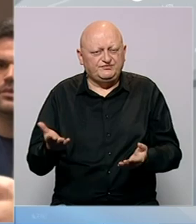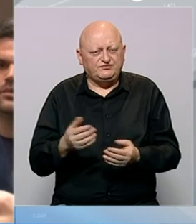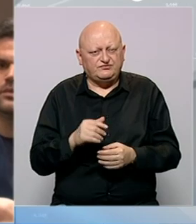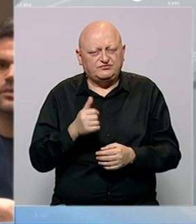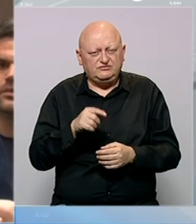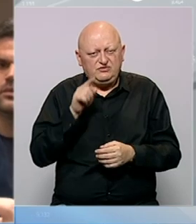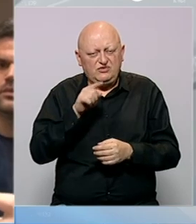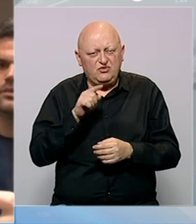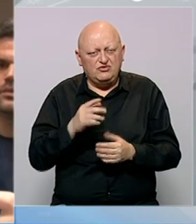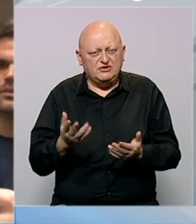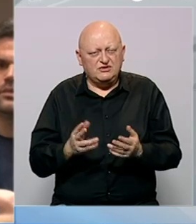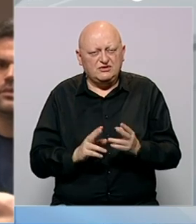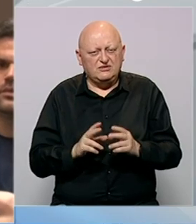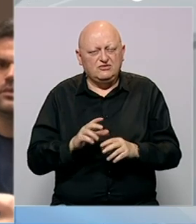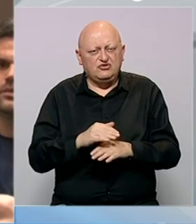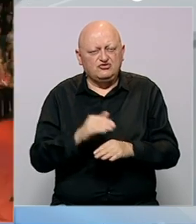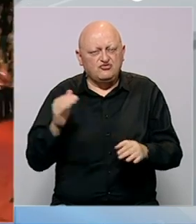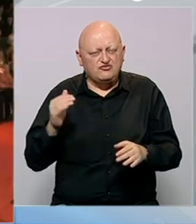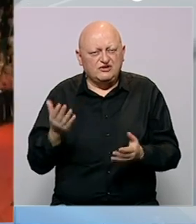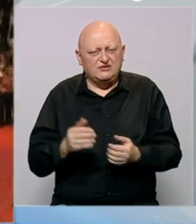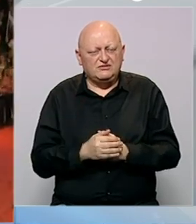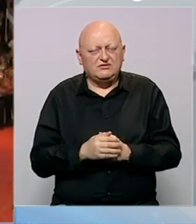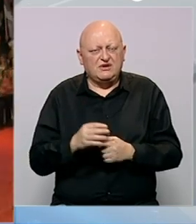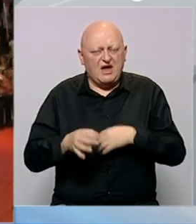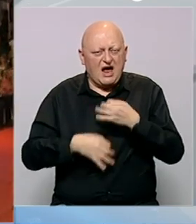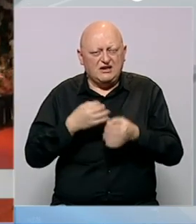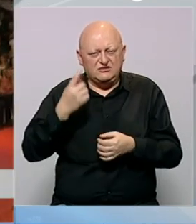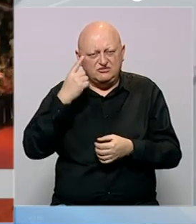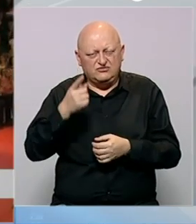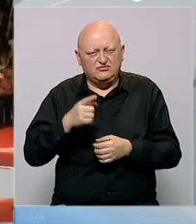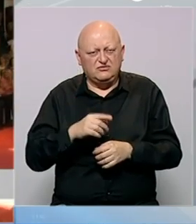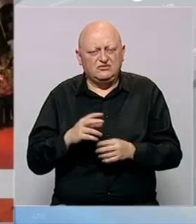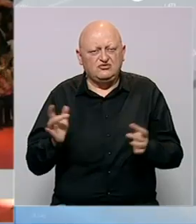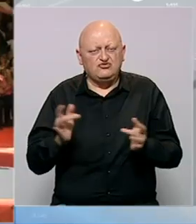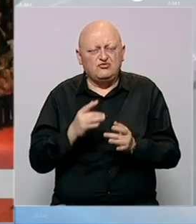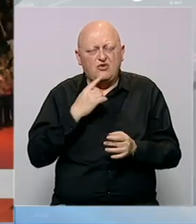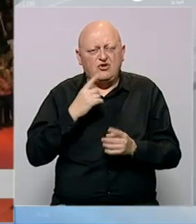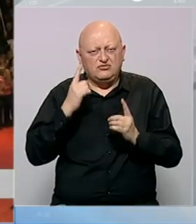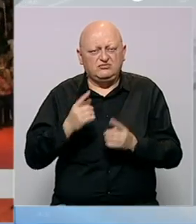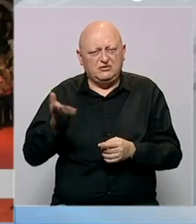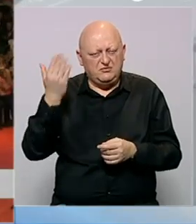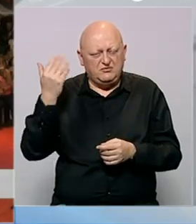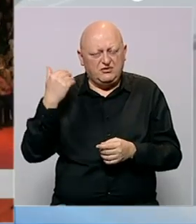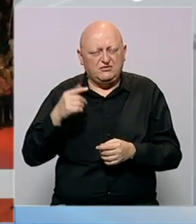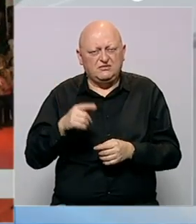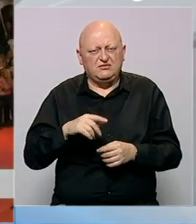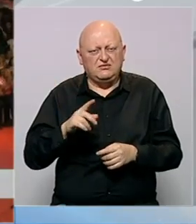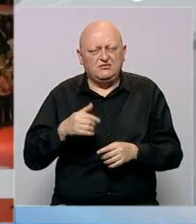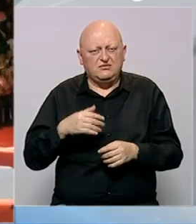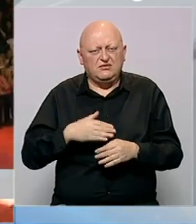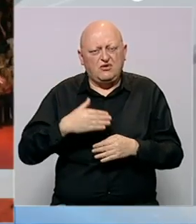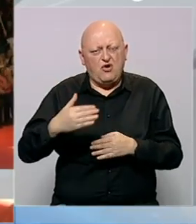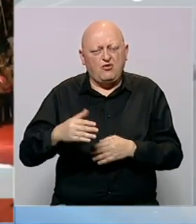već je utara konstitutivna sjednica Narodne skupštine. Analitičari smatraju da su ovo sukobi koji su postojali i ranije, te da je pojedinim